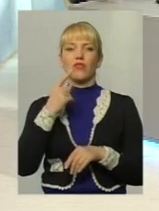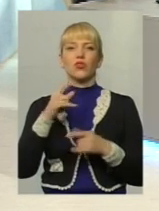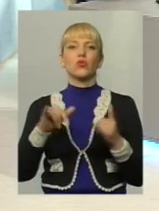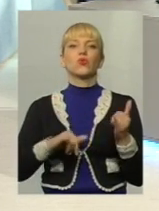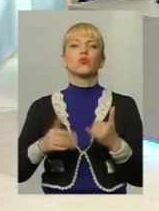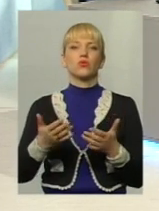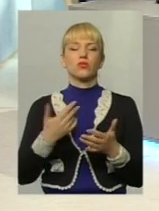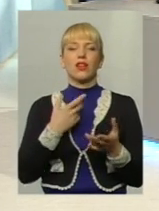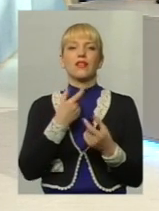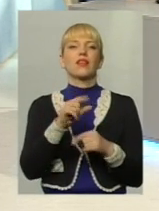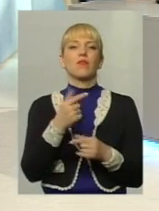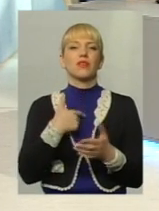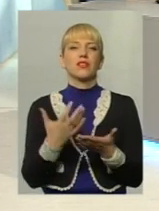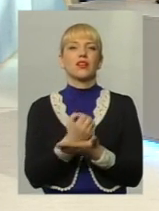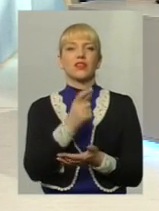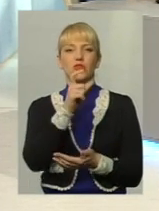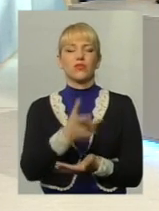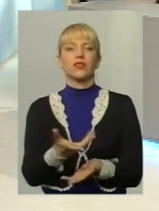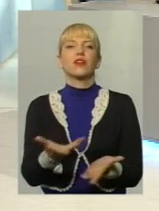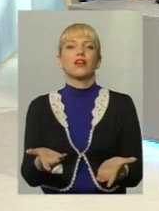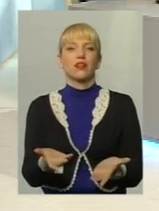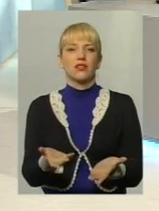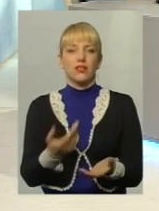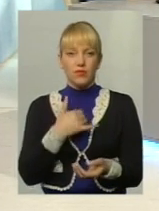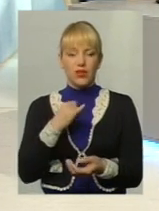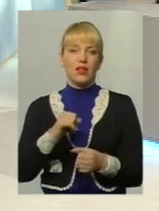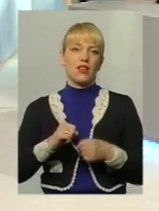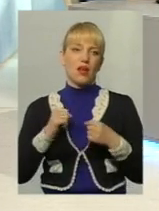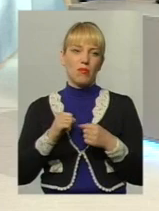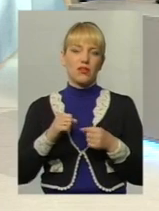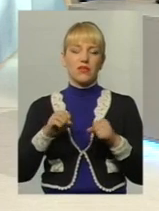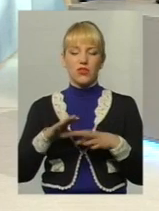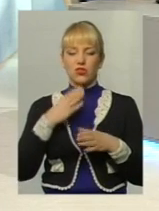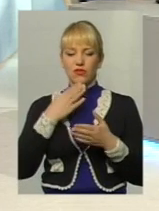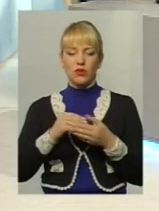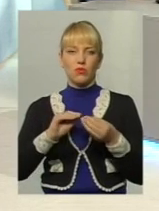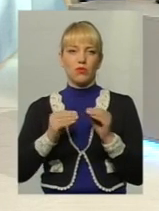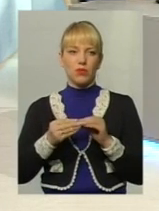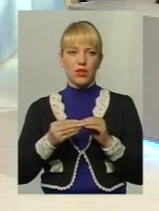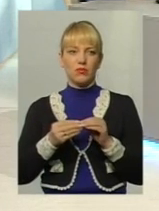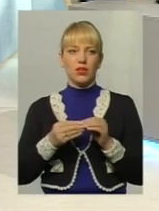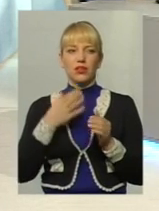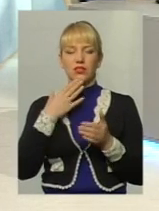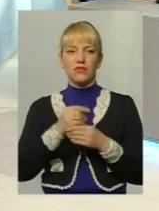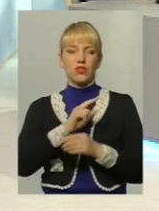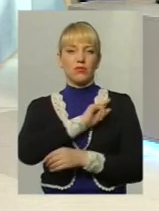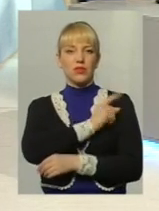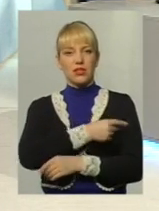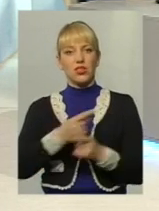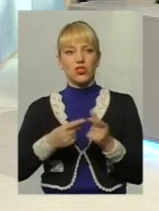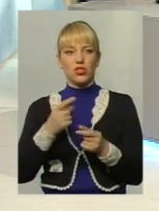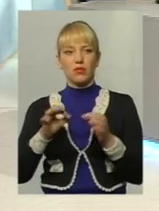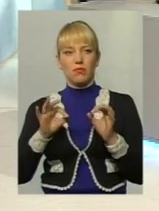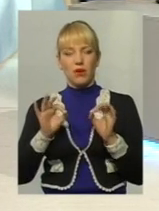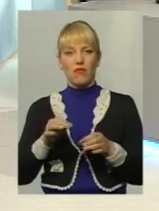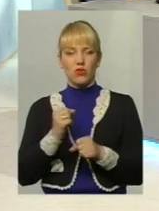його я буду шукати, як же ж я буду... Ну і намагаються далі вирішувати свої проблеми своїми силами. Чи правильно